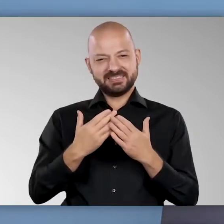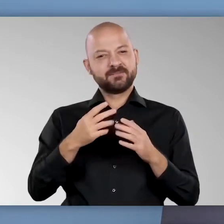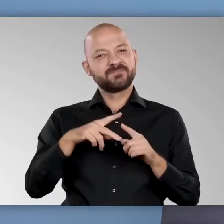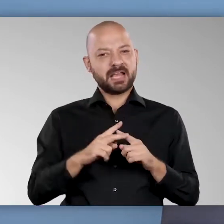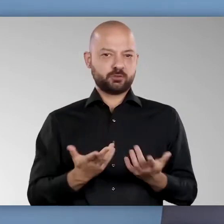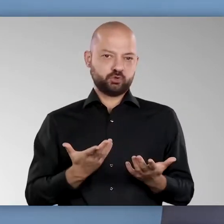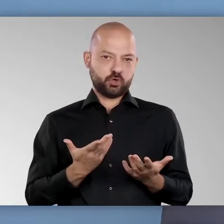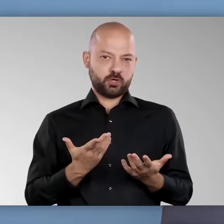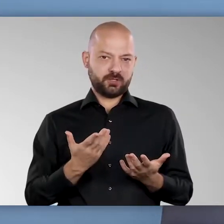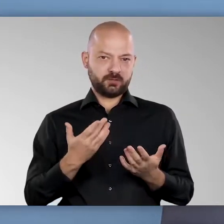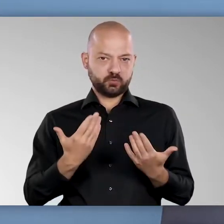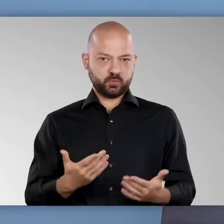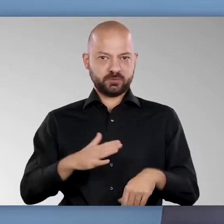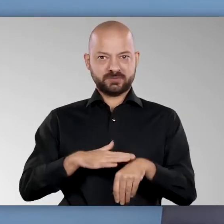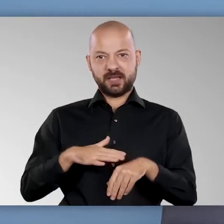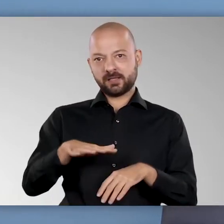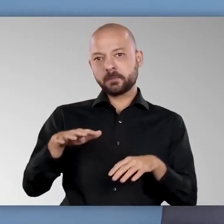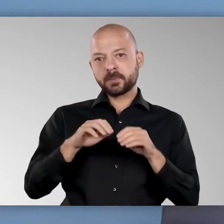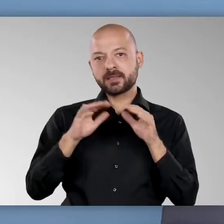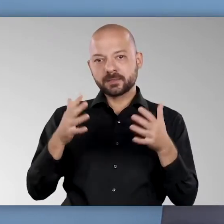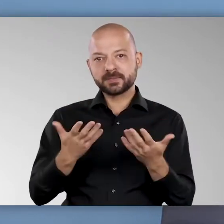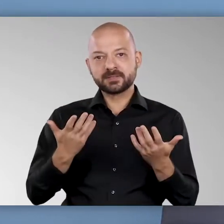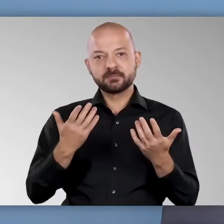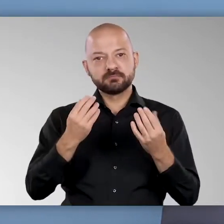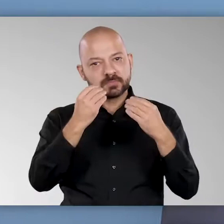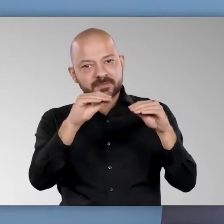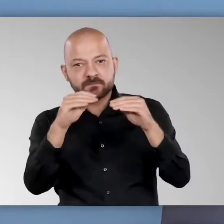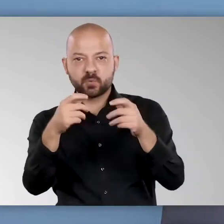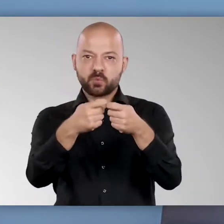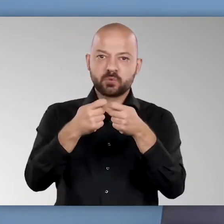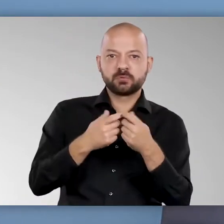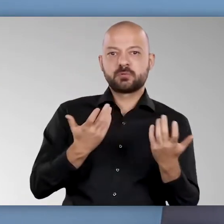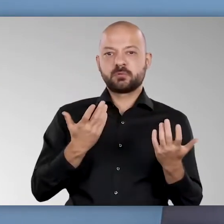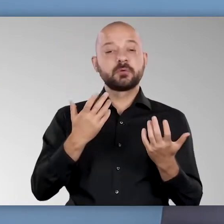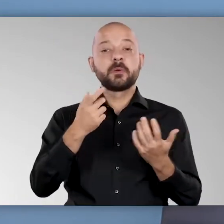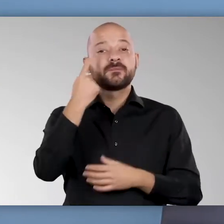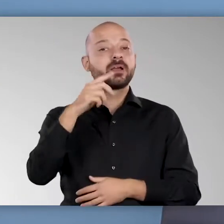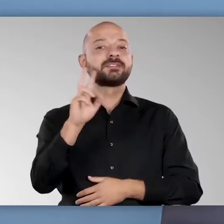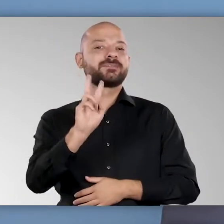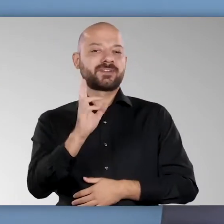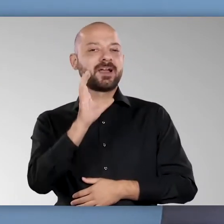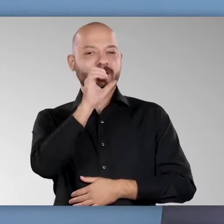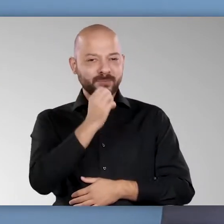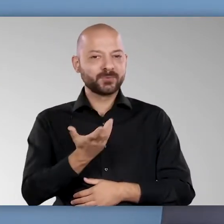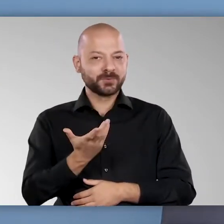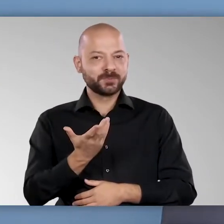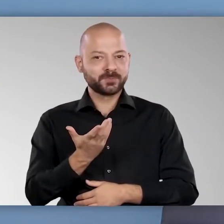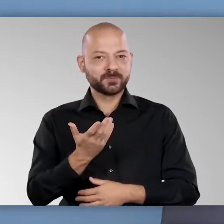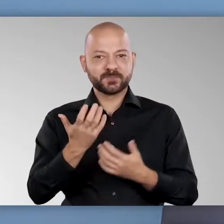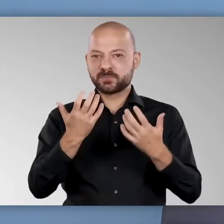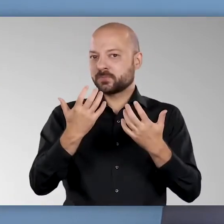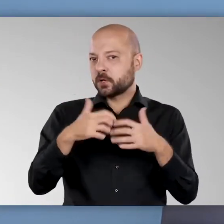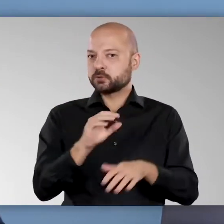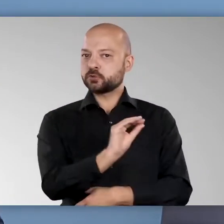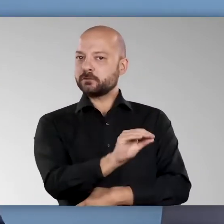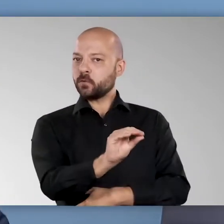bitte nutzen Sie dieses Werkzeug in der Pandemie auch. Informieren Sie die Kontakte und, das ist wichtig, die Kontakte werden nicht informiert, wer sie informiert.